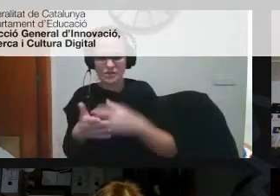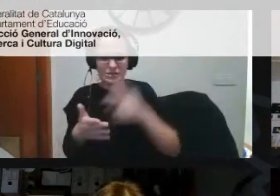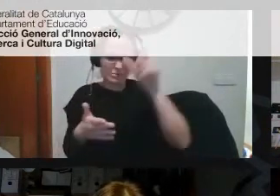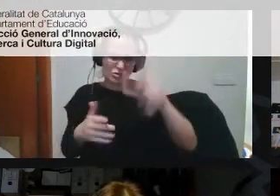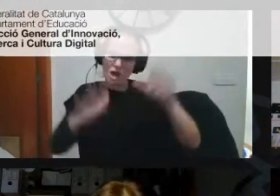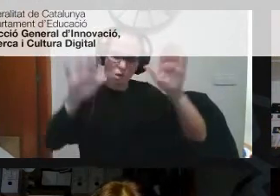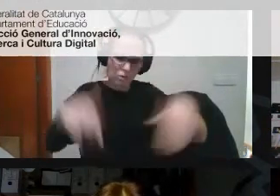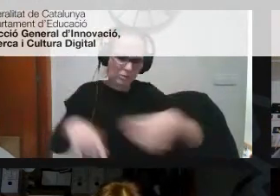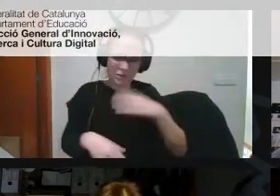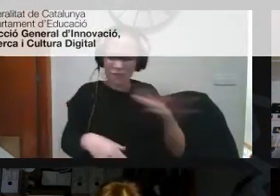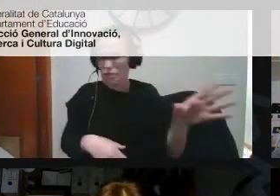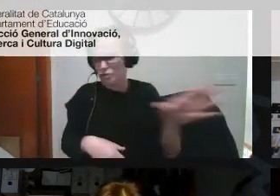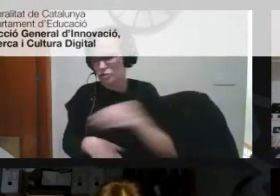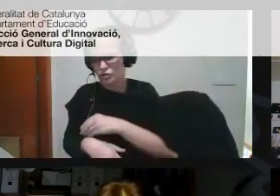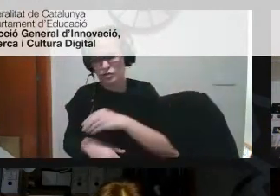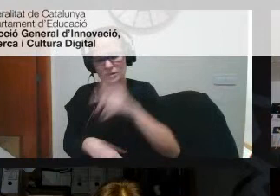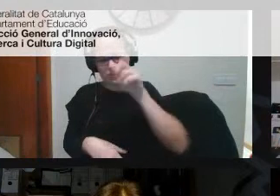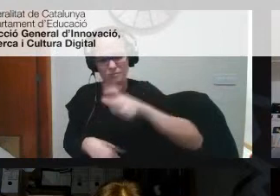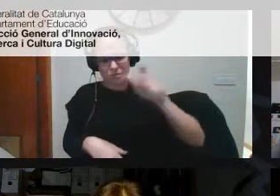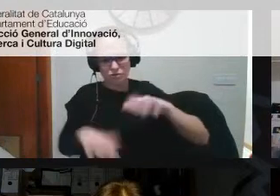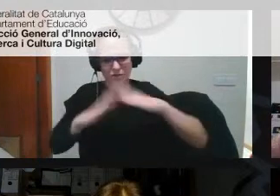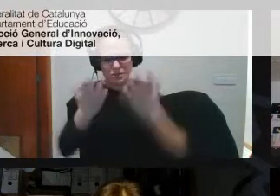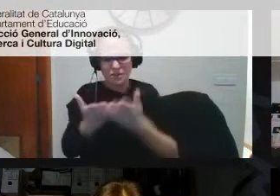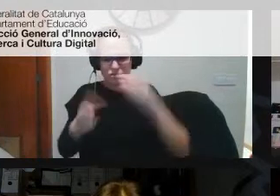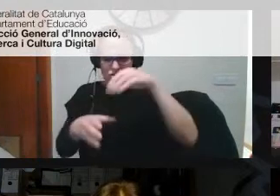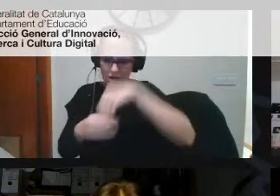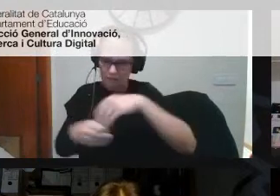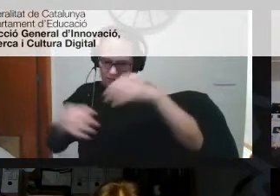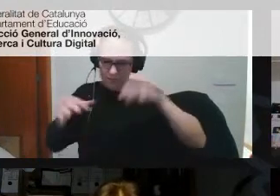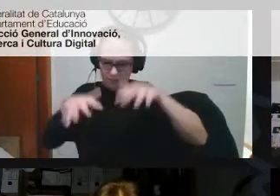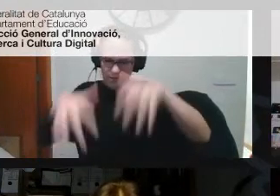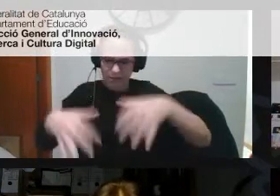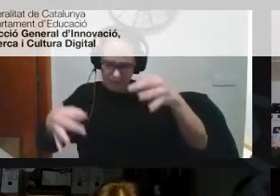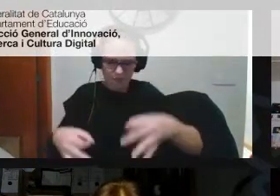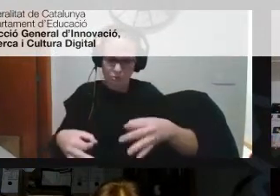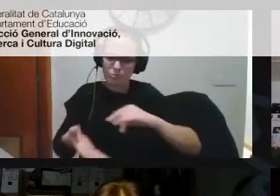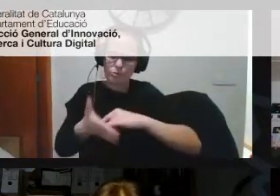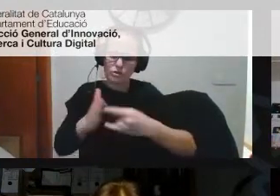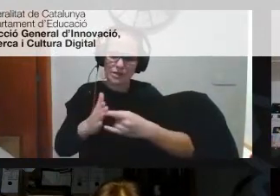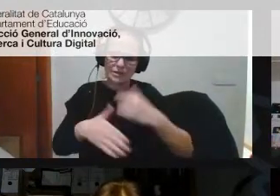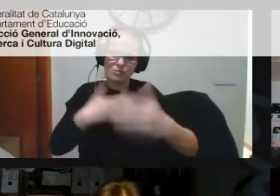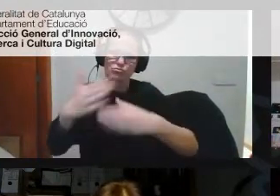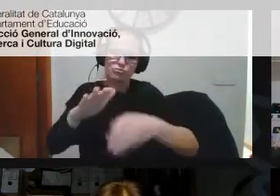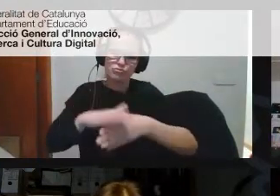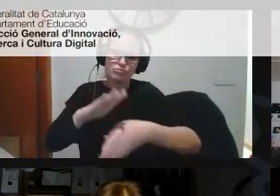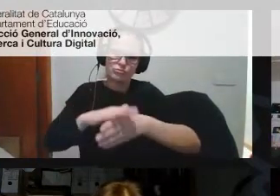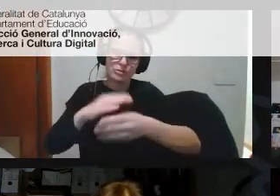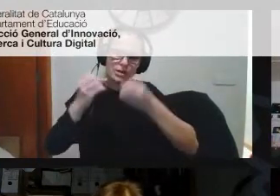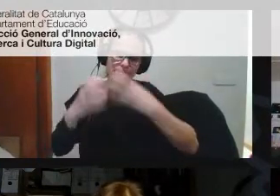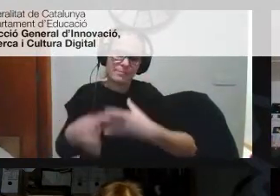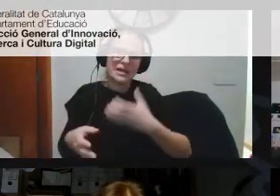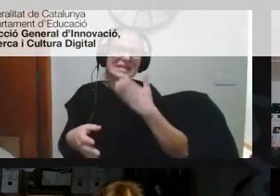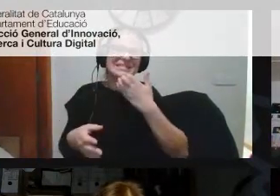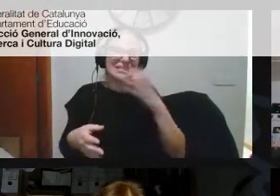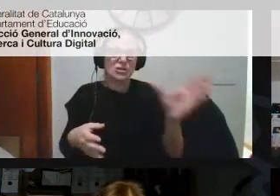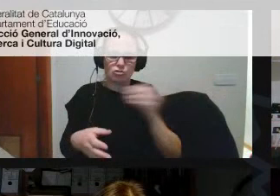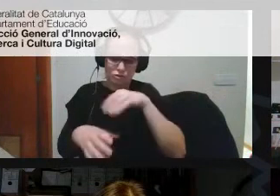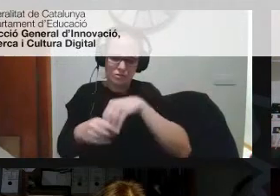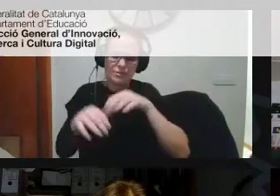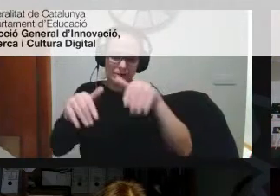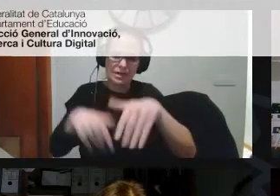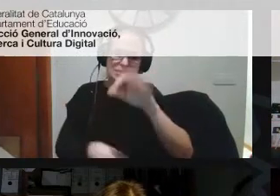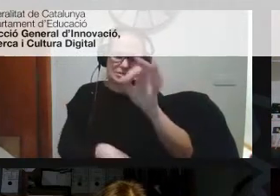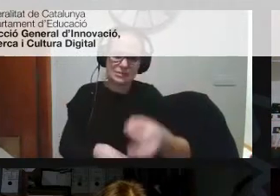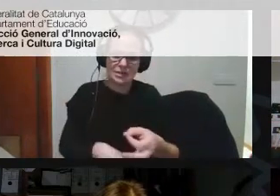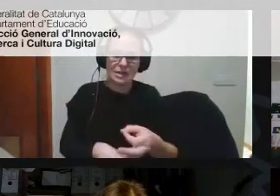involucrada és la clau de volta de l'èxit que un projecte tiri endavant més o menys al